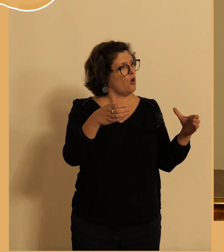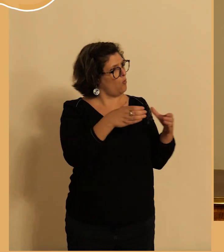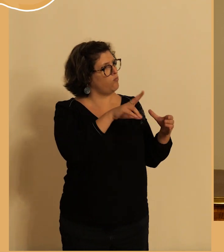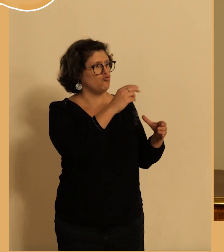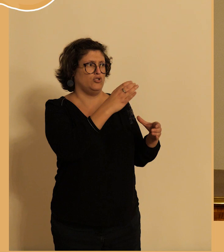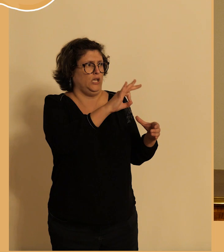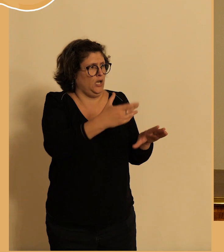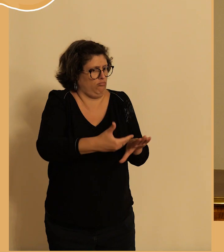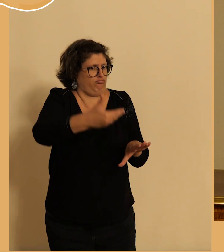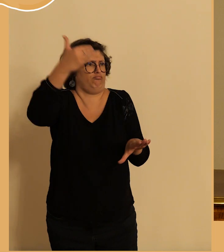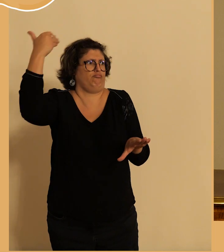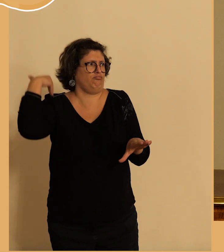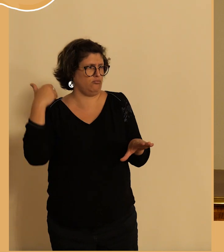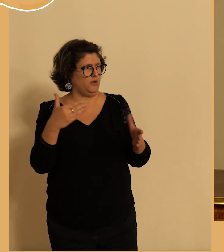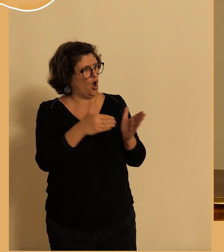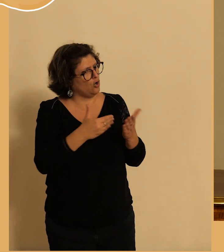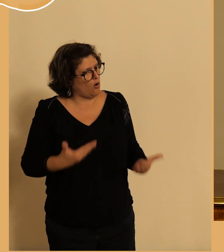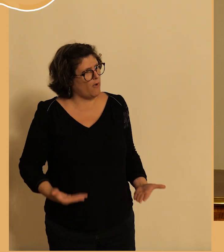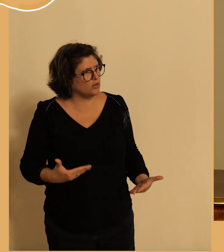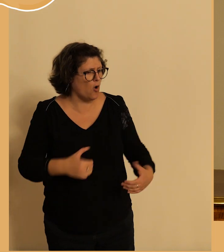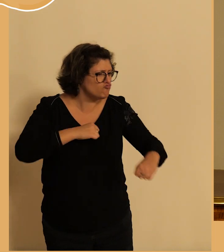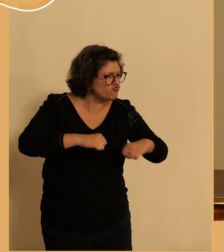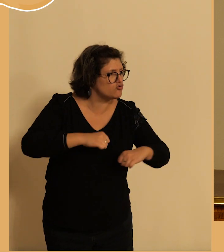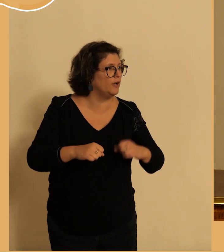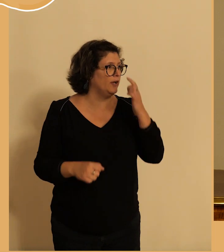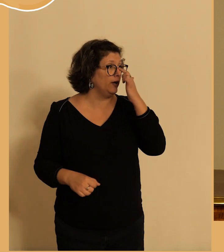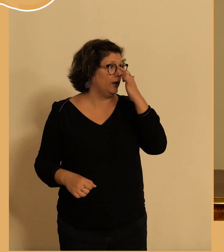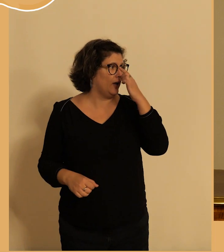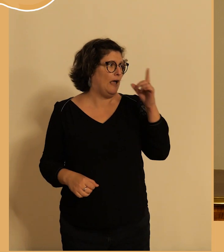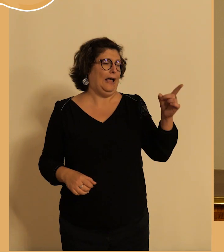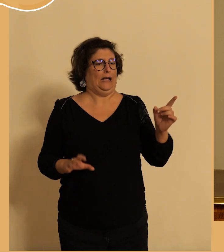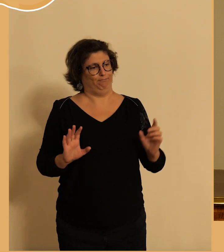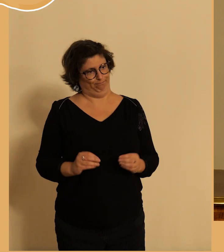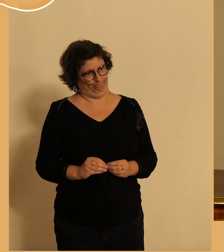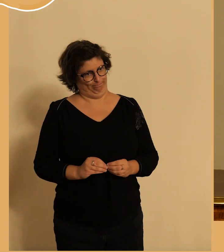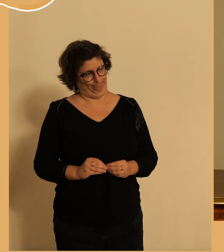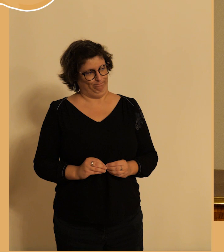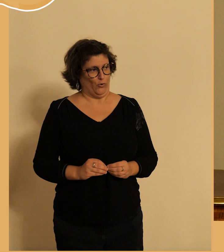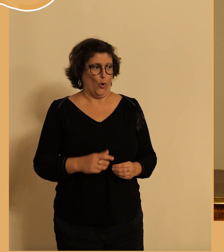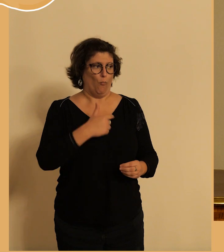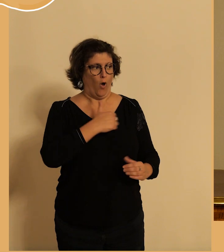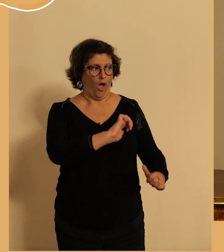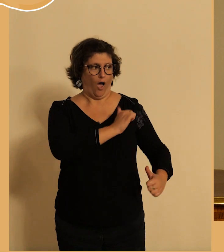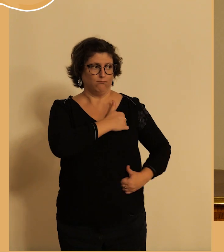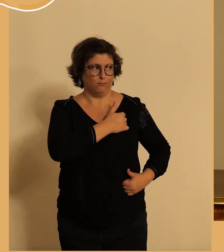actifs merci merci beaucoup alors je ne fais pas partie des plus assidus à l'UCT